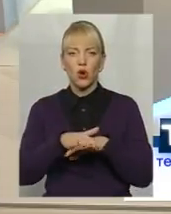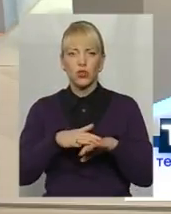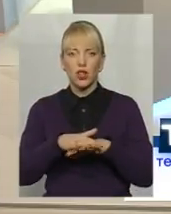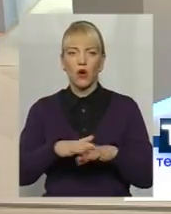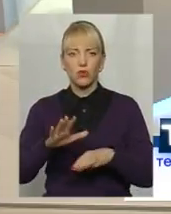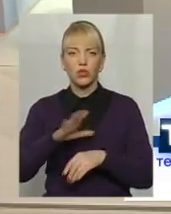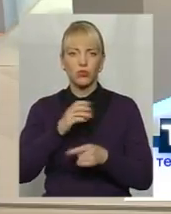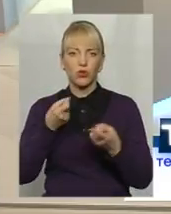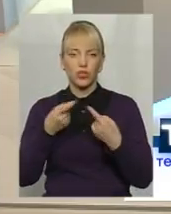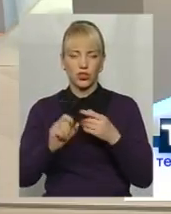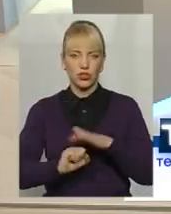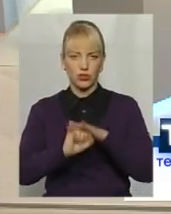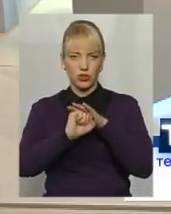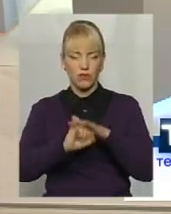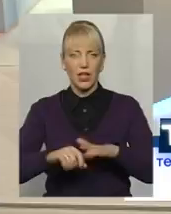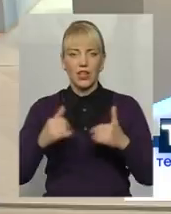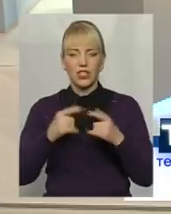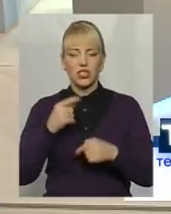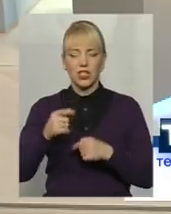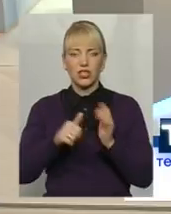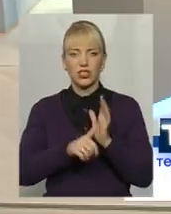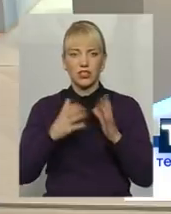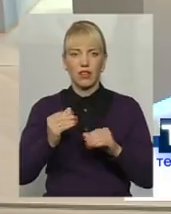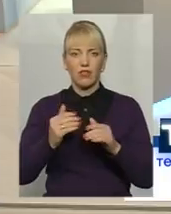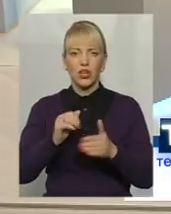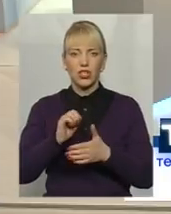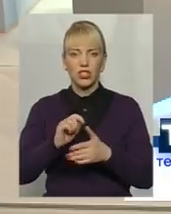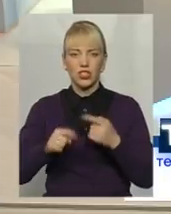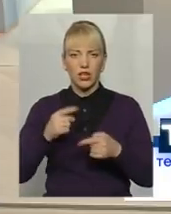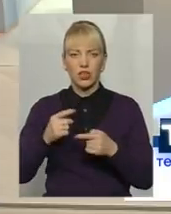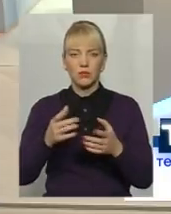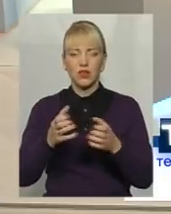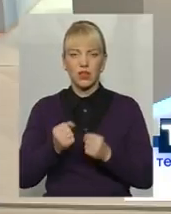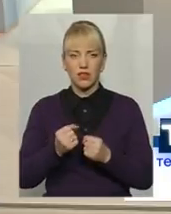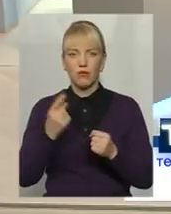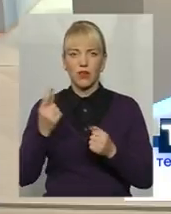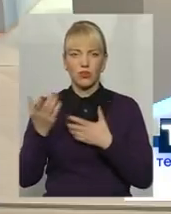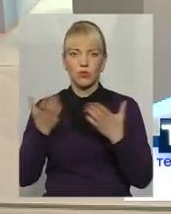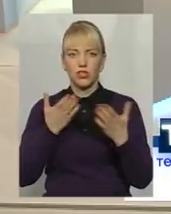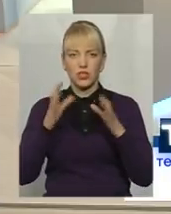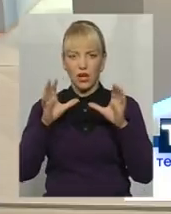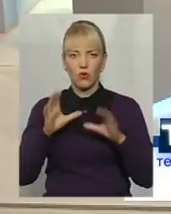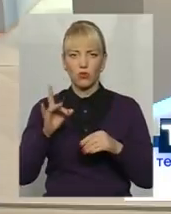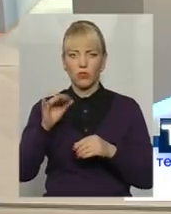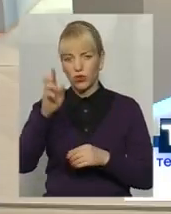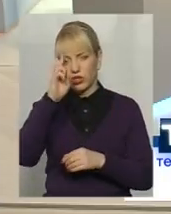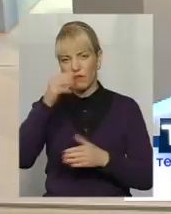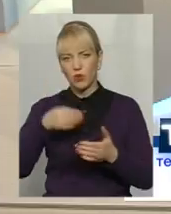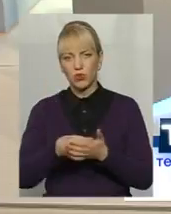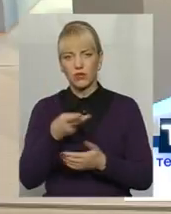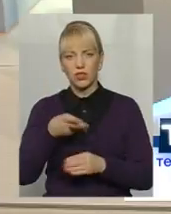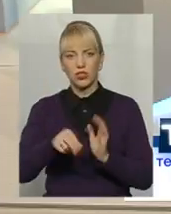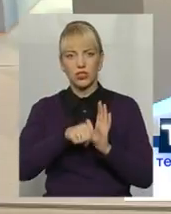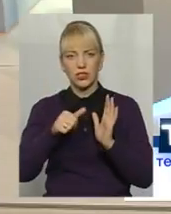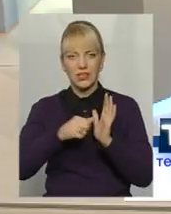зовсім інших сум? Через 6 днів після прийняття в першому читанні депутатами Верховної Ради закону про державний бюджет на 2017